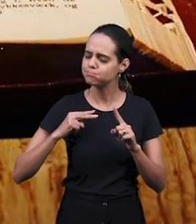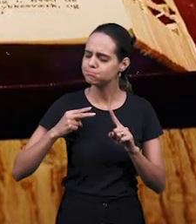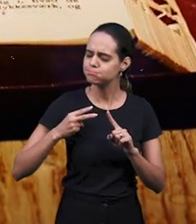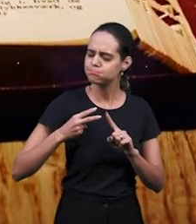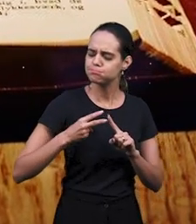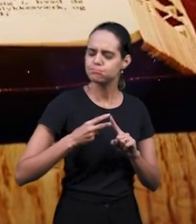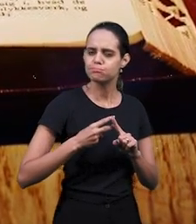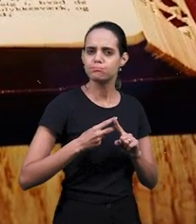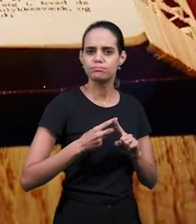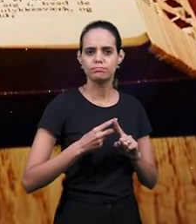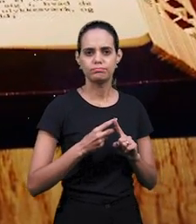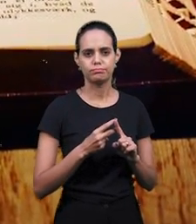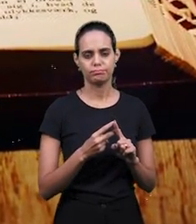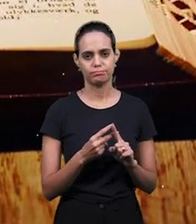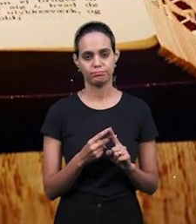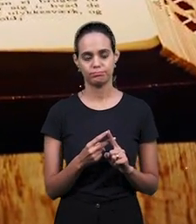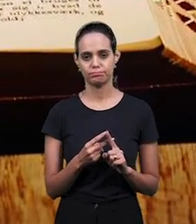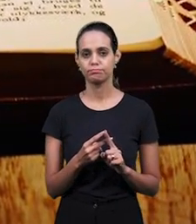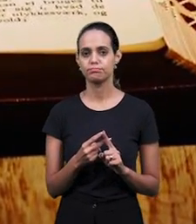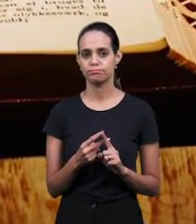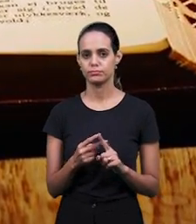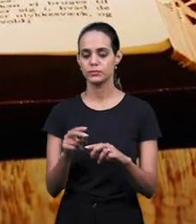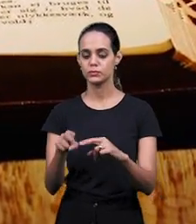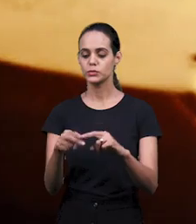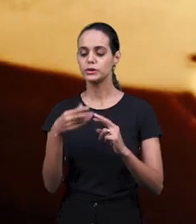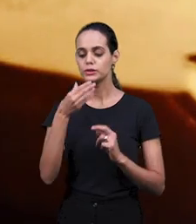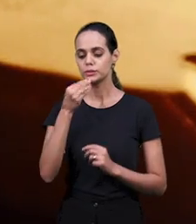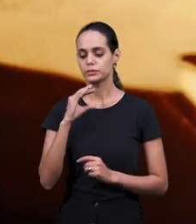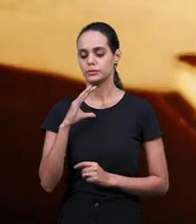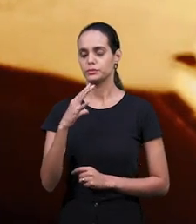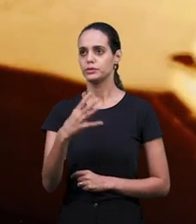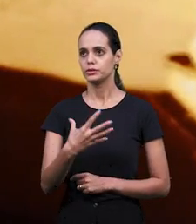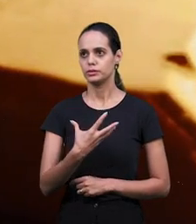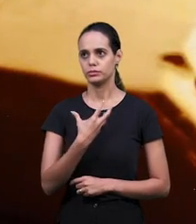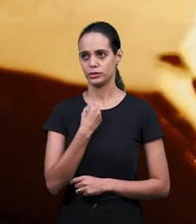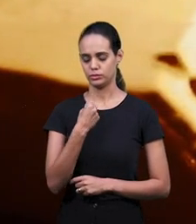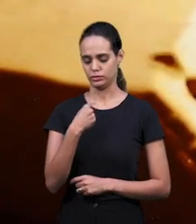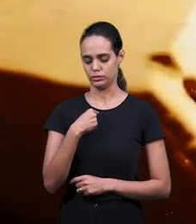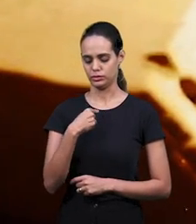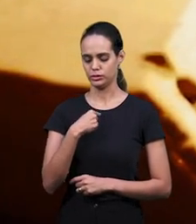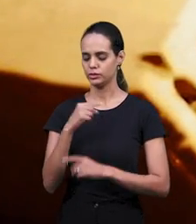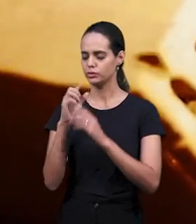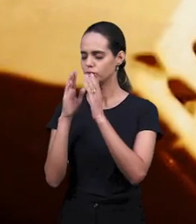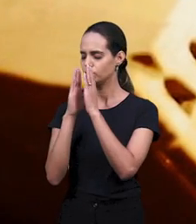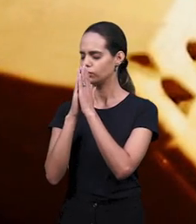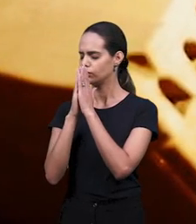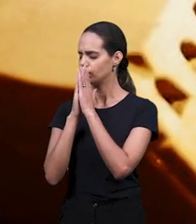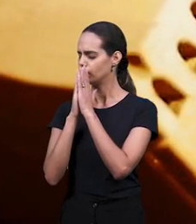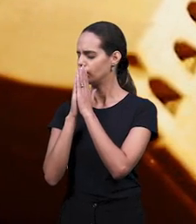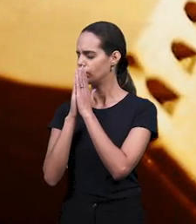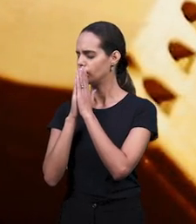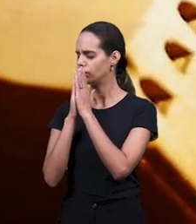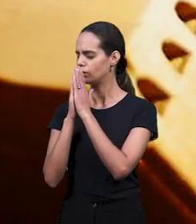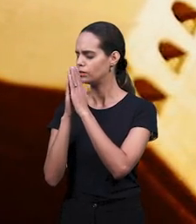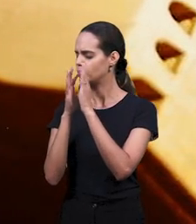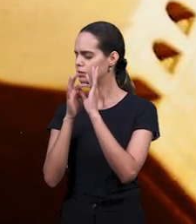И все то за все мои проступки, Господь. Можешь меня простить. Я к тебе прихожу,